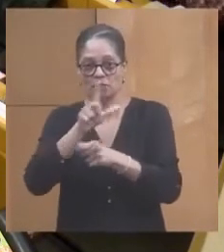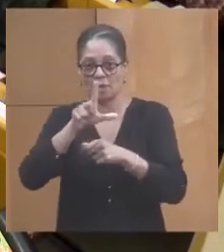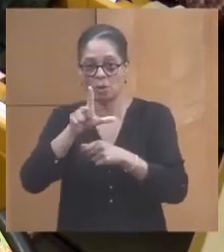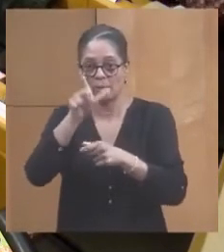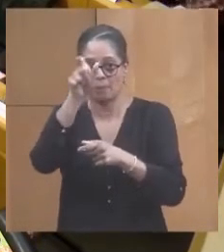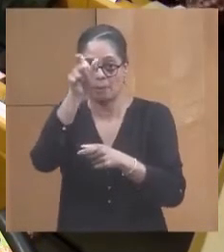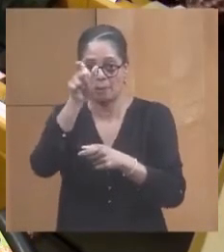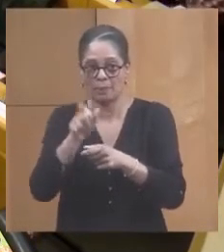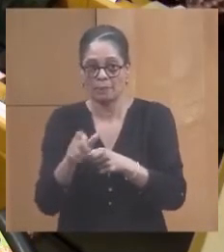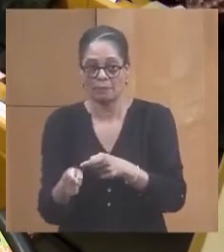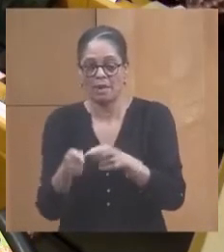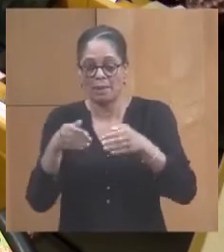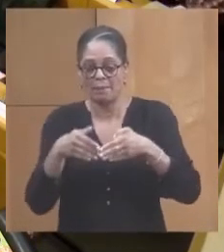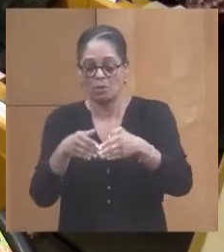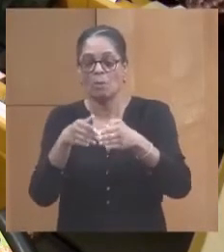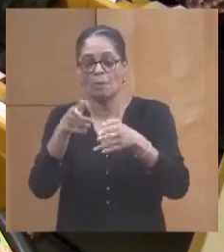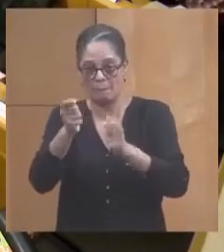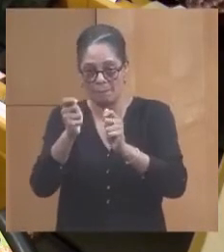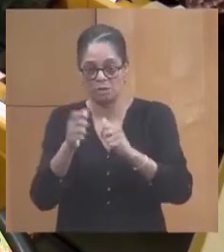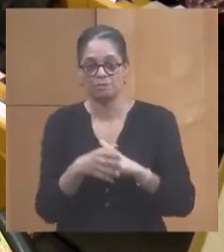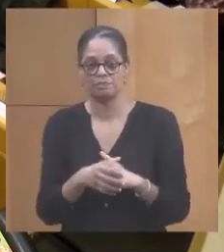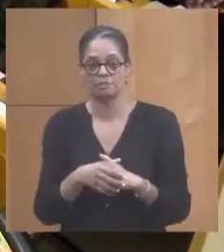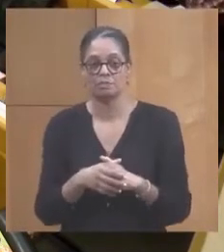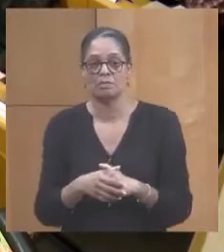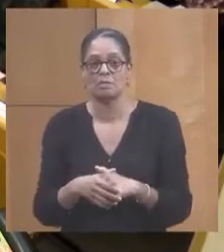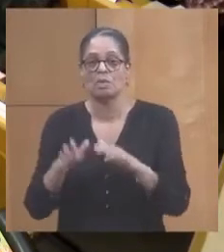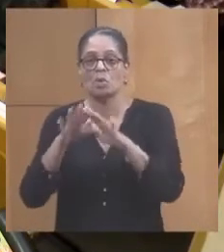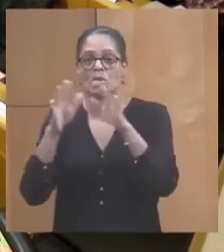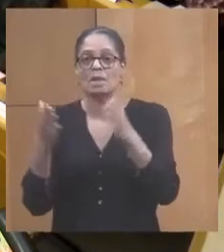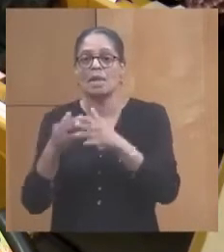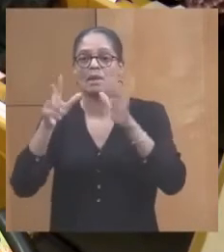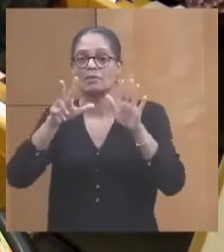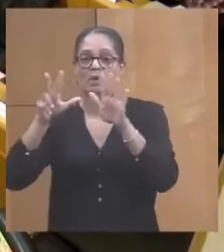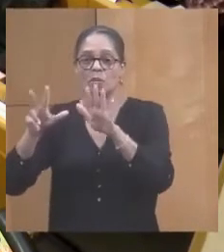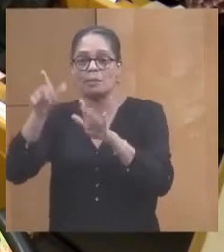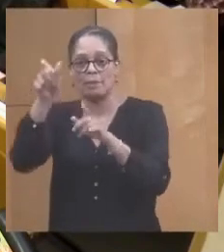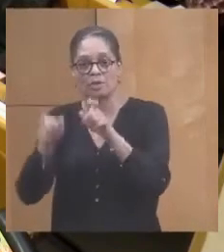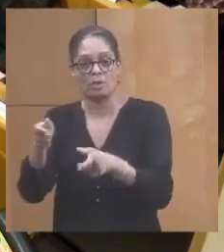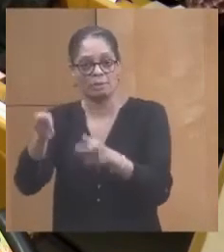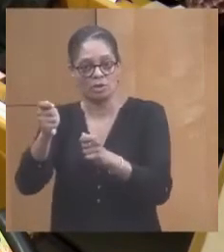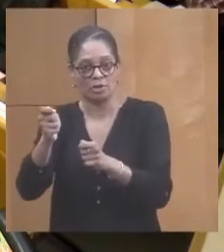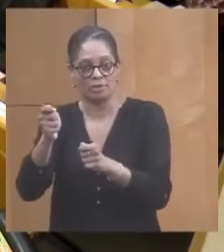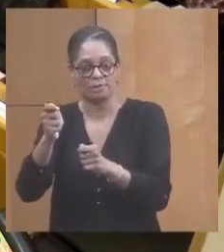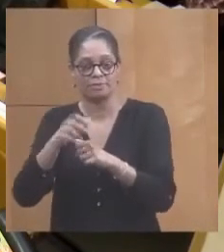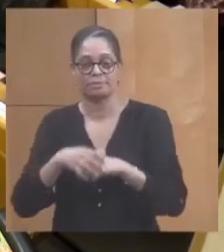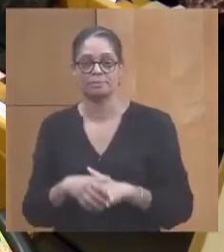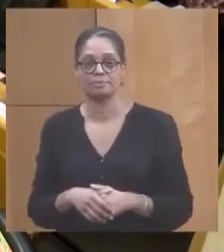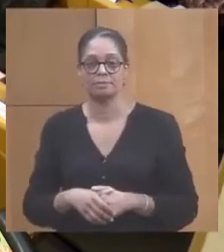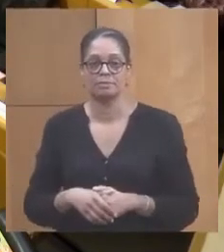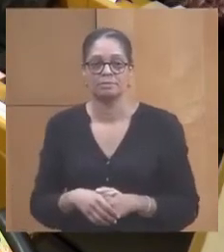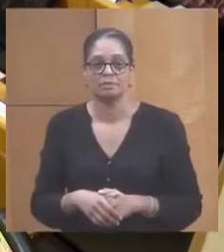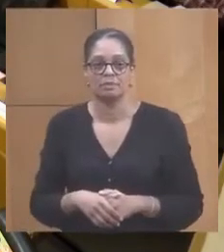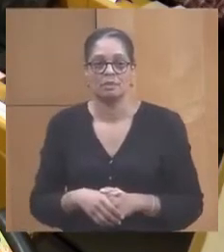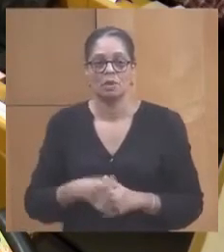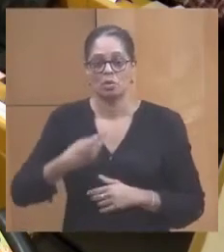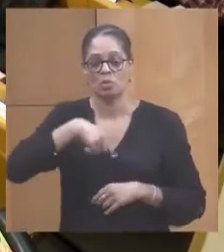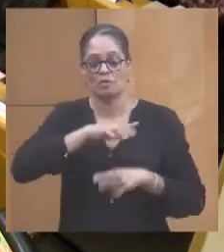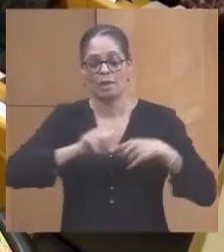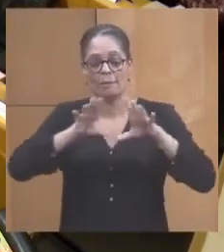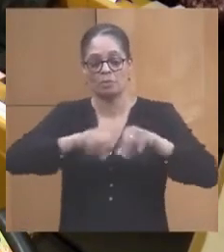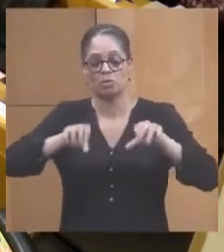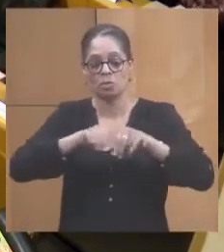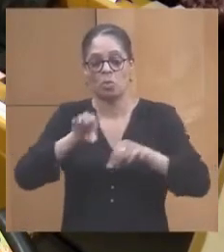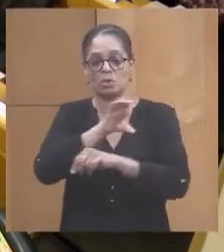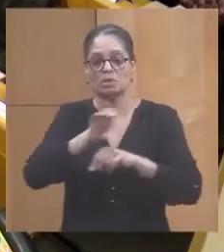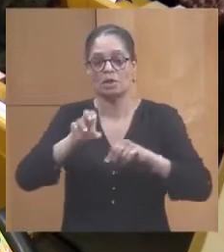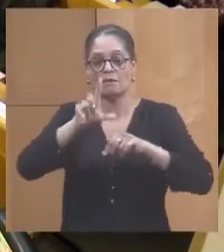22 navires de pêche. Nous avons 88 marins pêcheurs enrolés. Nous produisons, nous rentrons